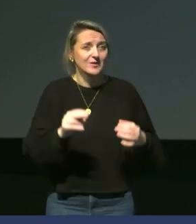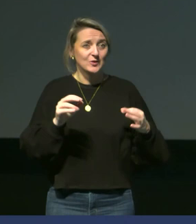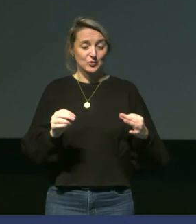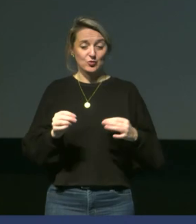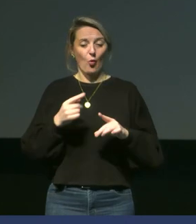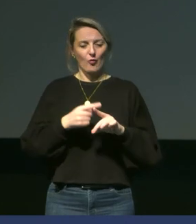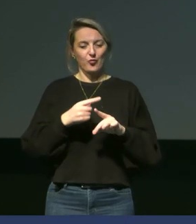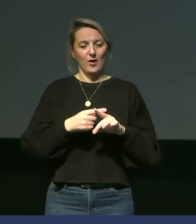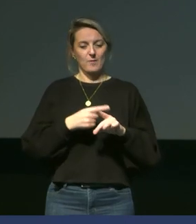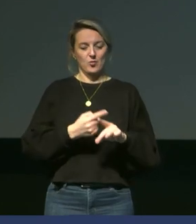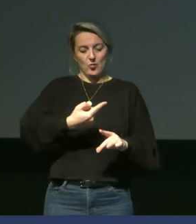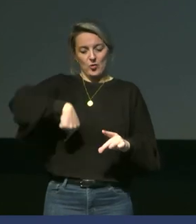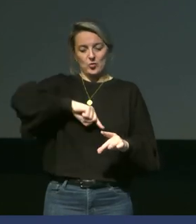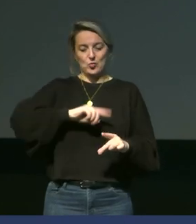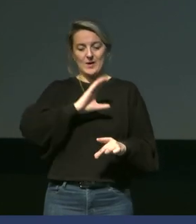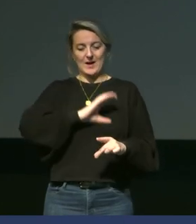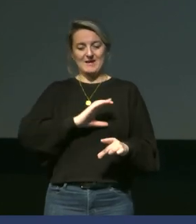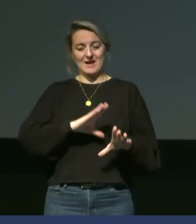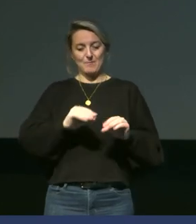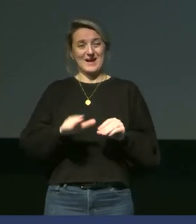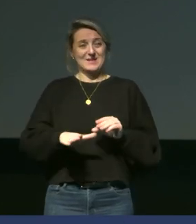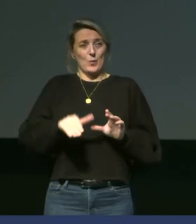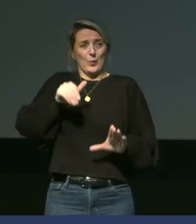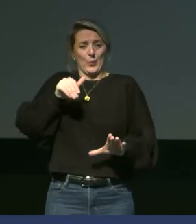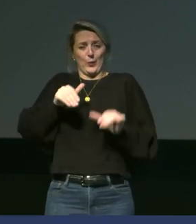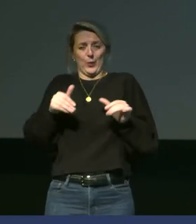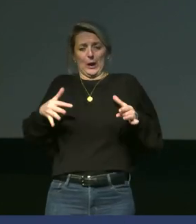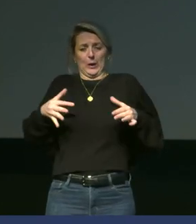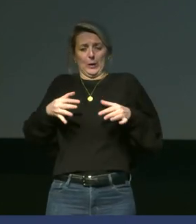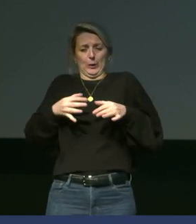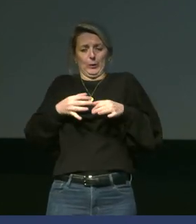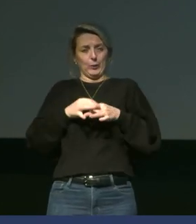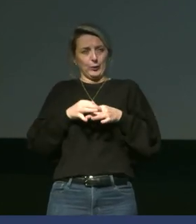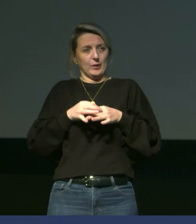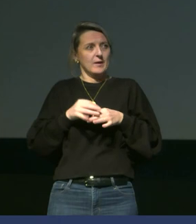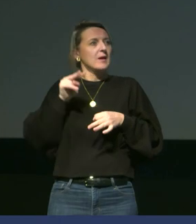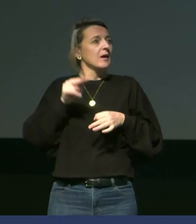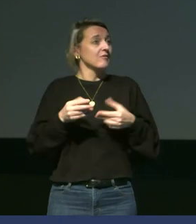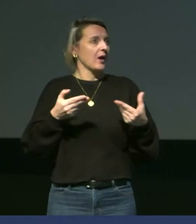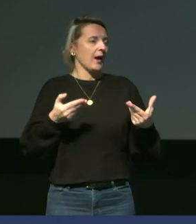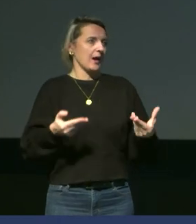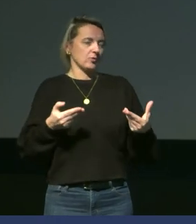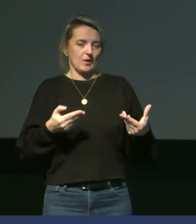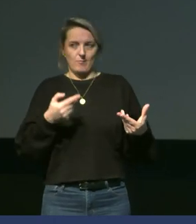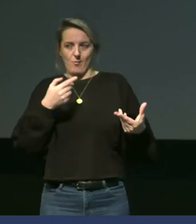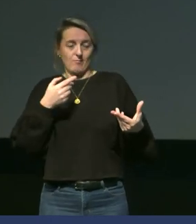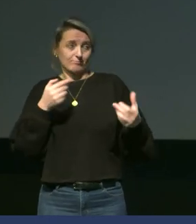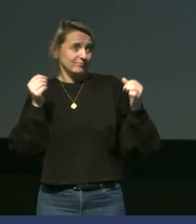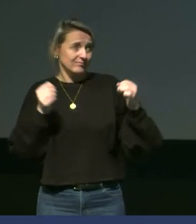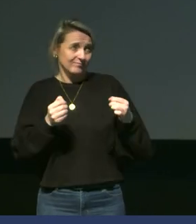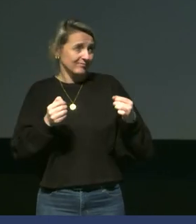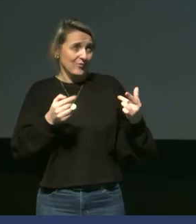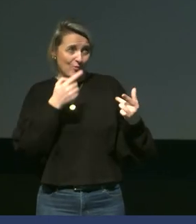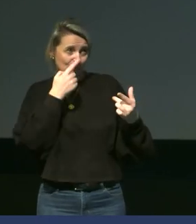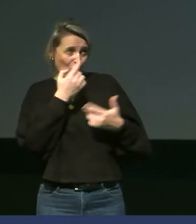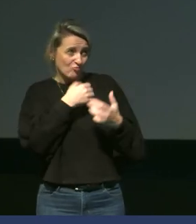nous-mêmes de prendre le moins de place possible. Et c'est tout à fait vrai. Avec les yeux actuels, ça l'était beaucoup moins lorsque les bases ont été